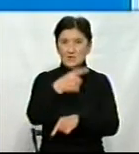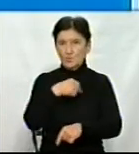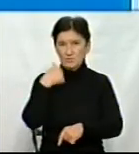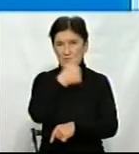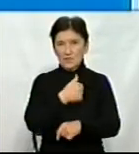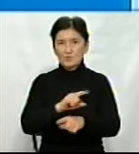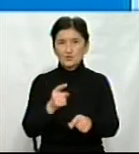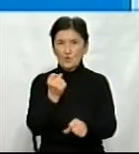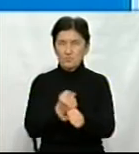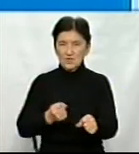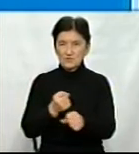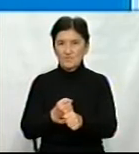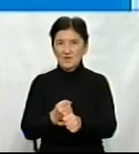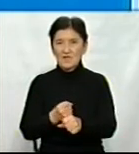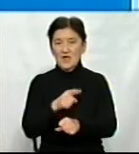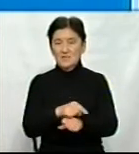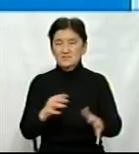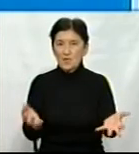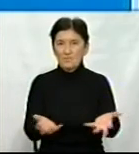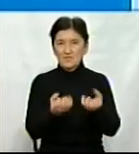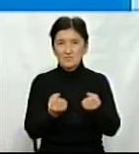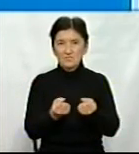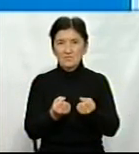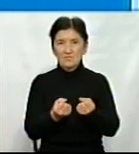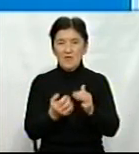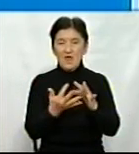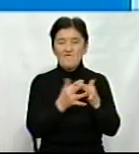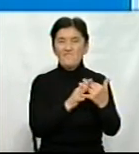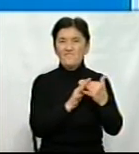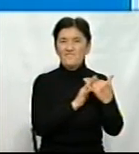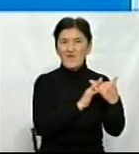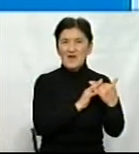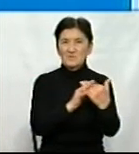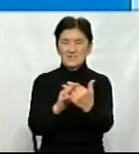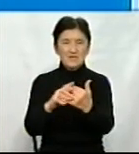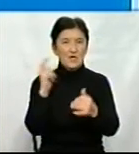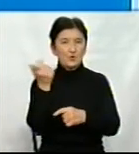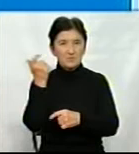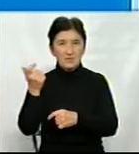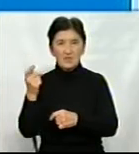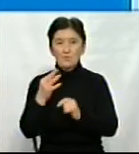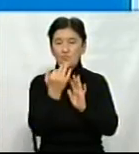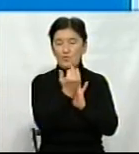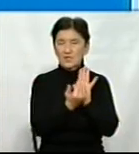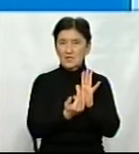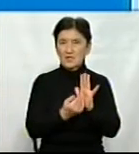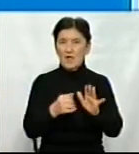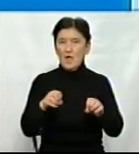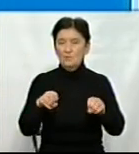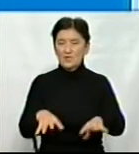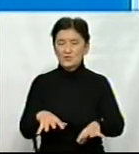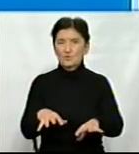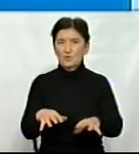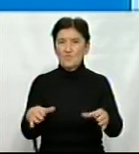працювали в цьому році, це і підтримка фермерських господарств по програмі компенсації постанови кабінус